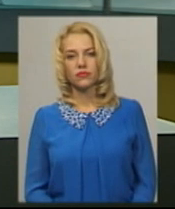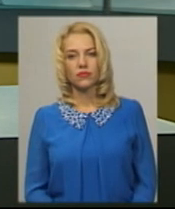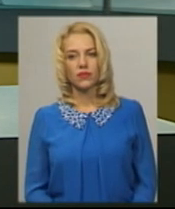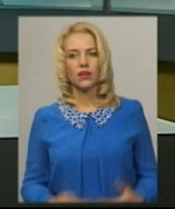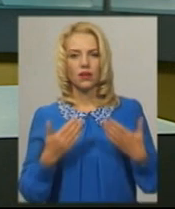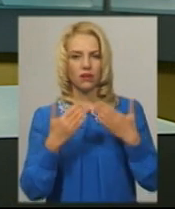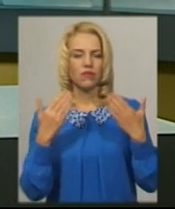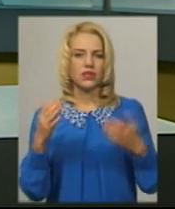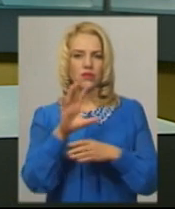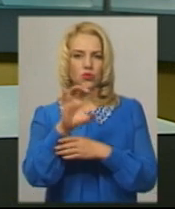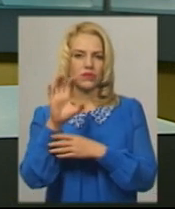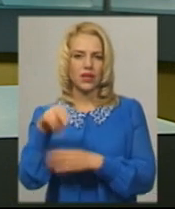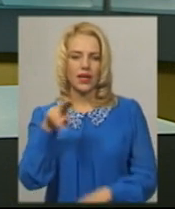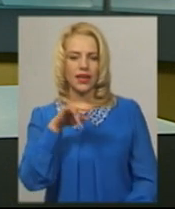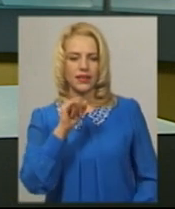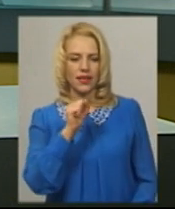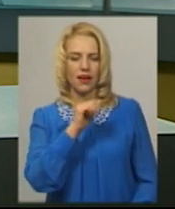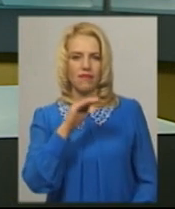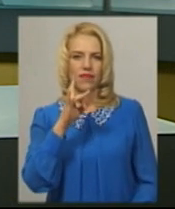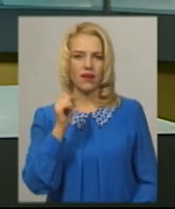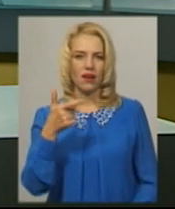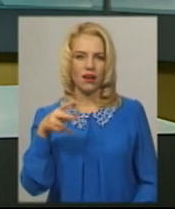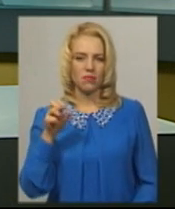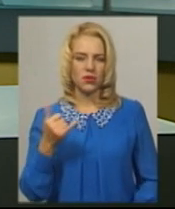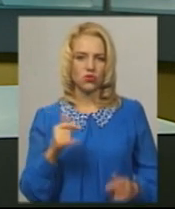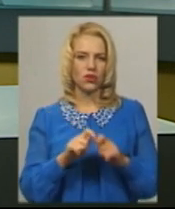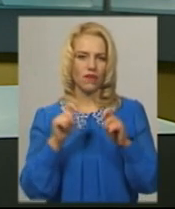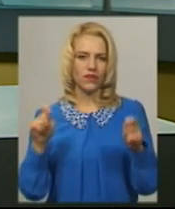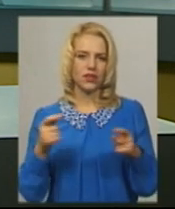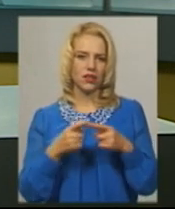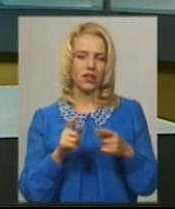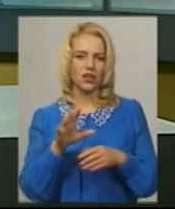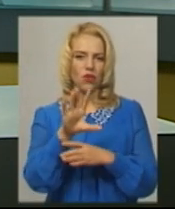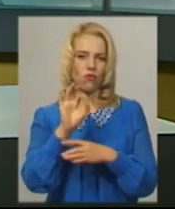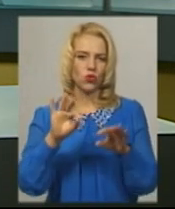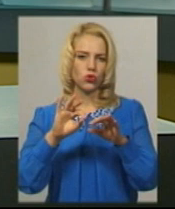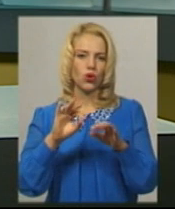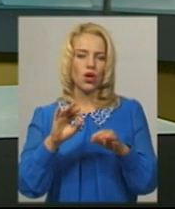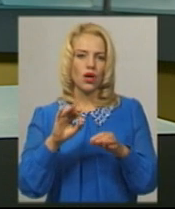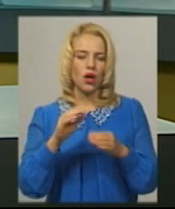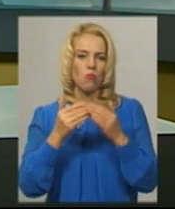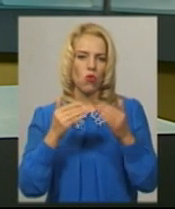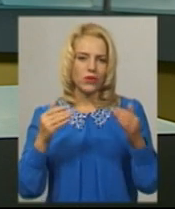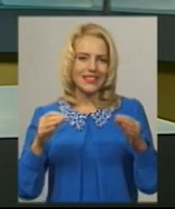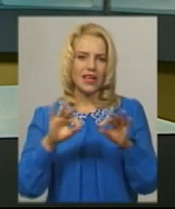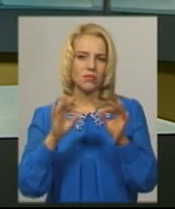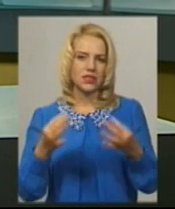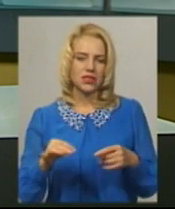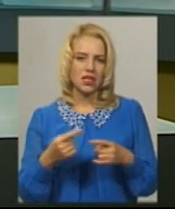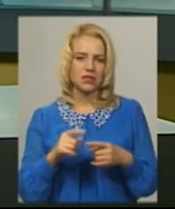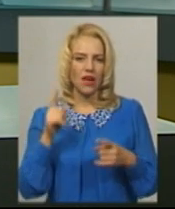Виставку «Світлин. Діафрагма» сьогодні відкрили у Хмельницькому музеї студії фотомистецтва. Авторка робіт Діана Сулема –